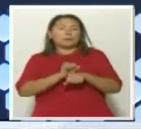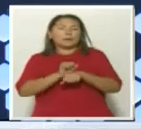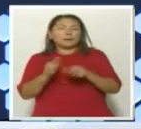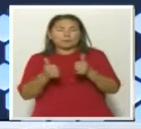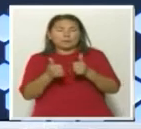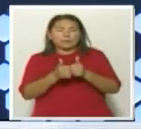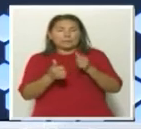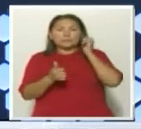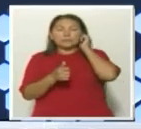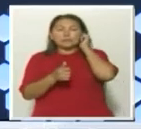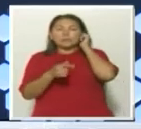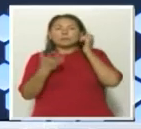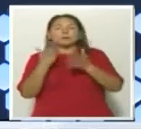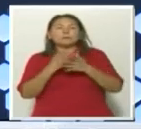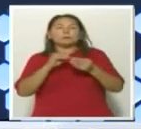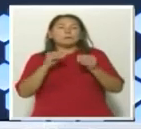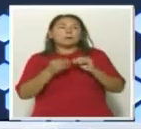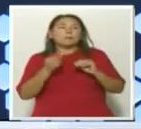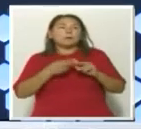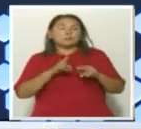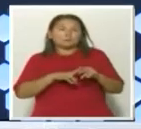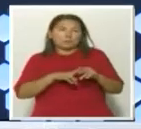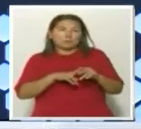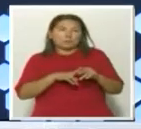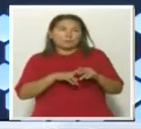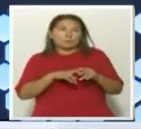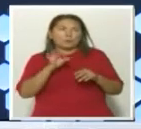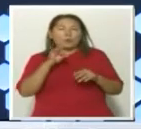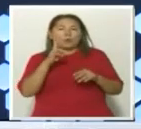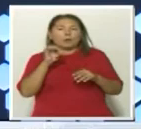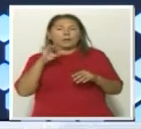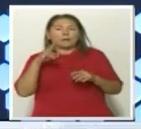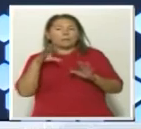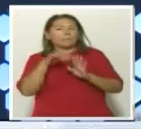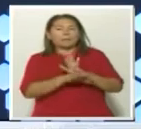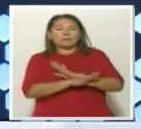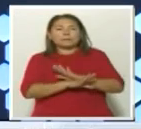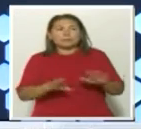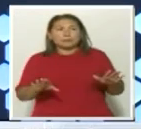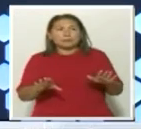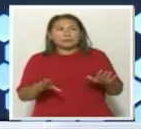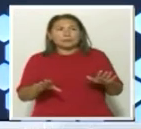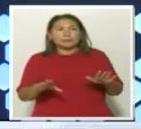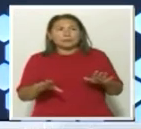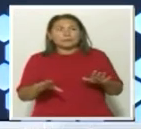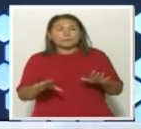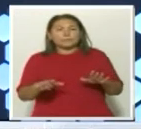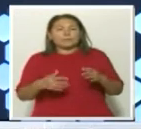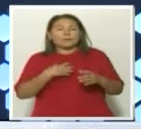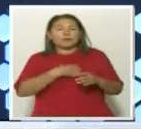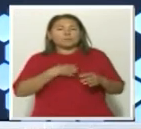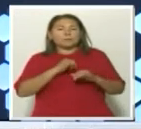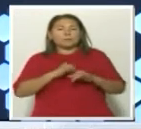Но тут, оказывается, были проблемы, потому что по ОКЭДу это не входило в приоритет